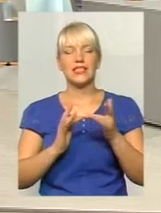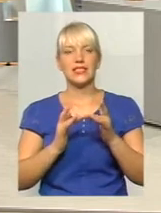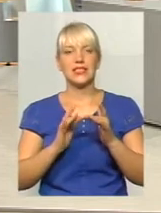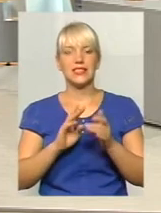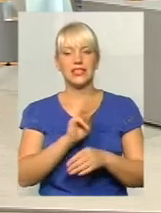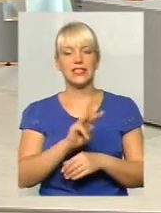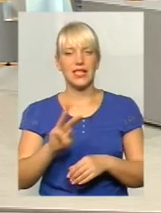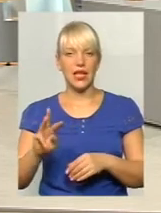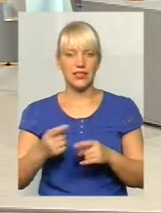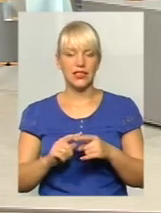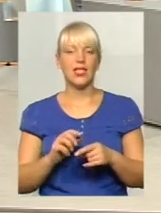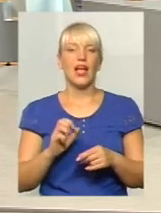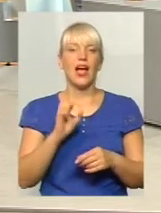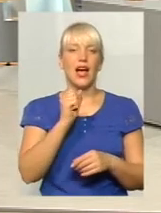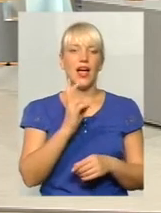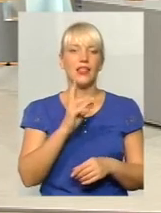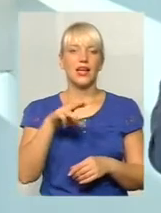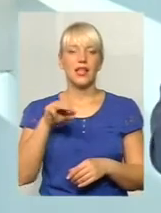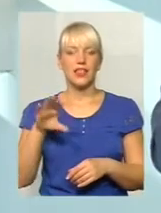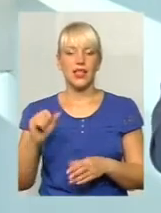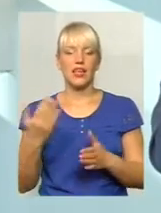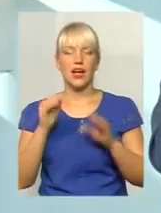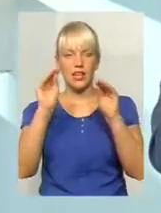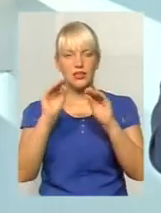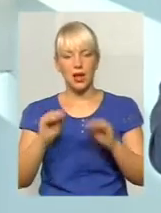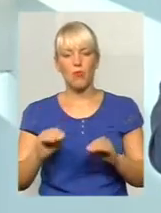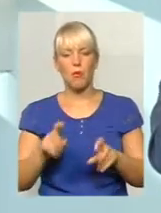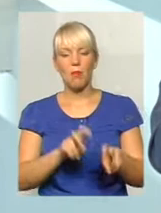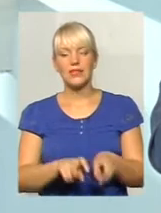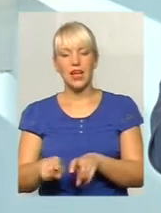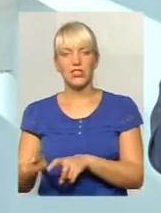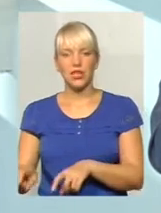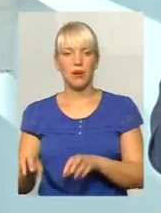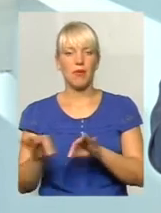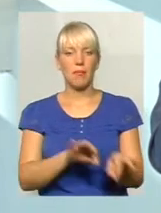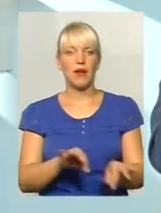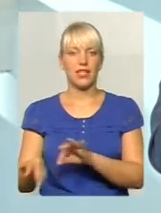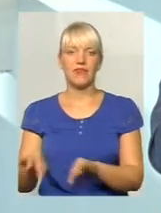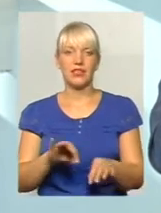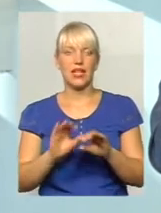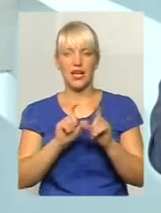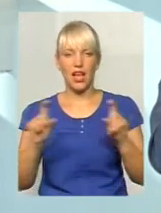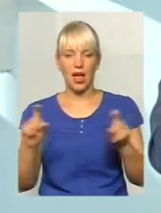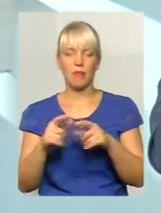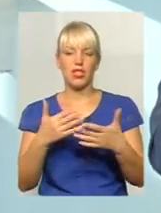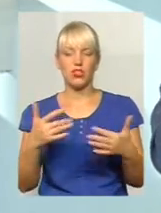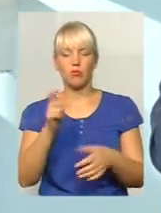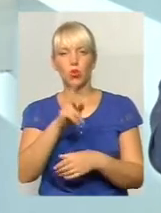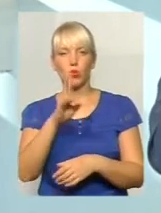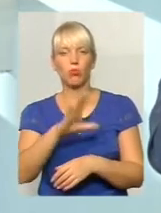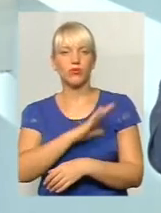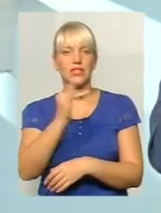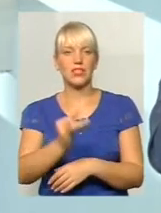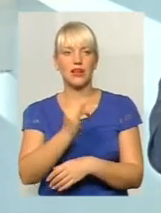заповнювалася пасажирами, перевізниками, іншими людьми, які були зацікавлені